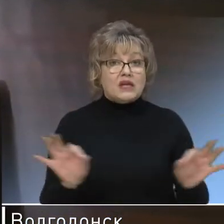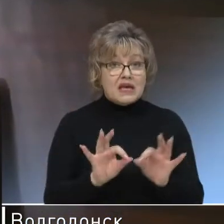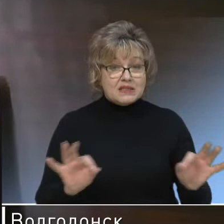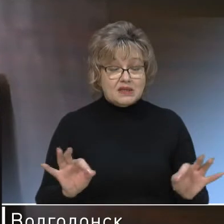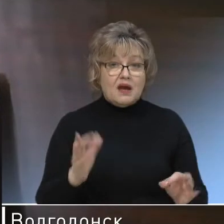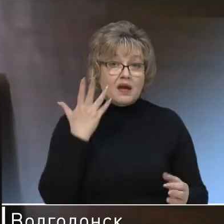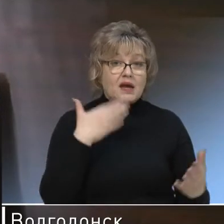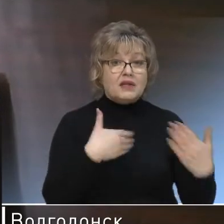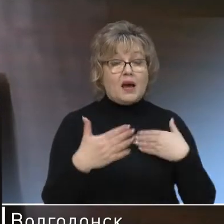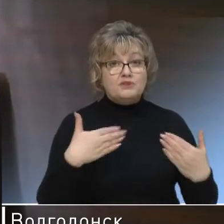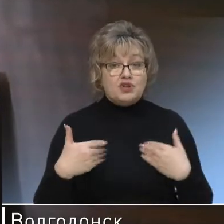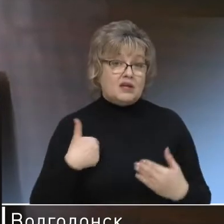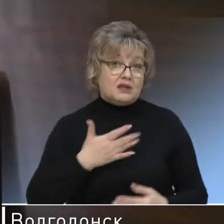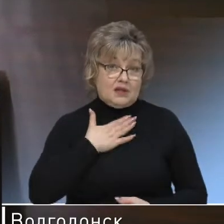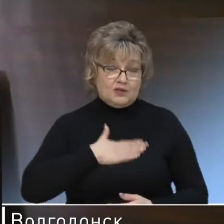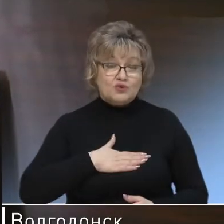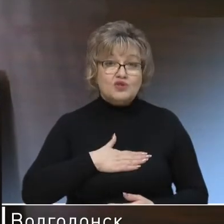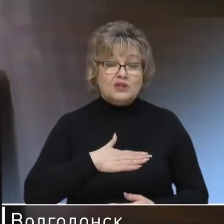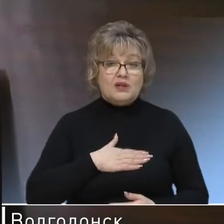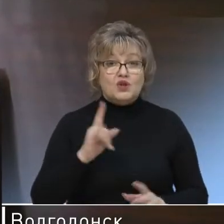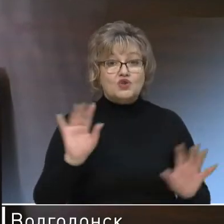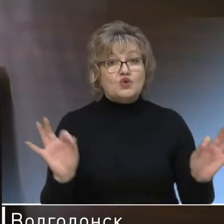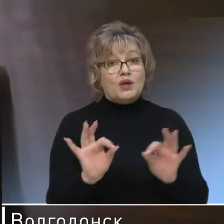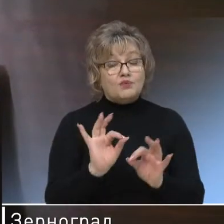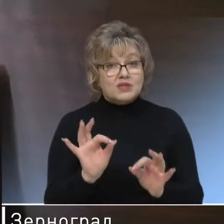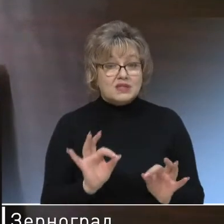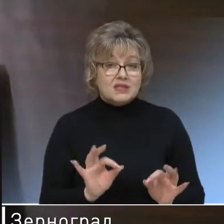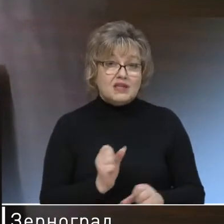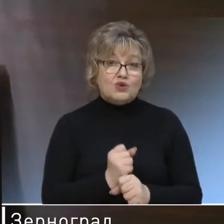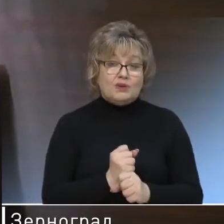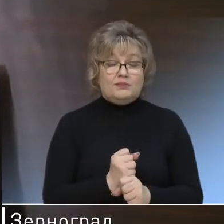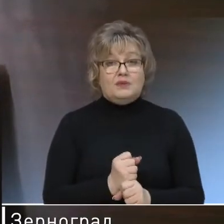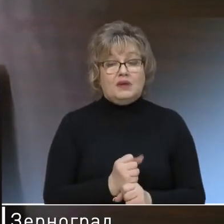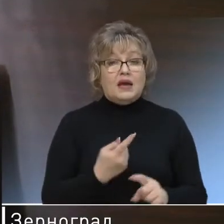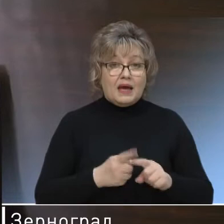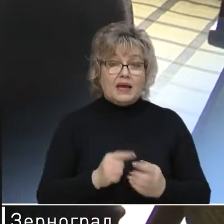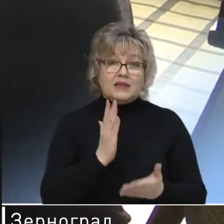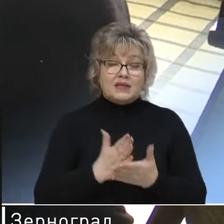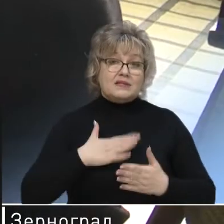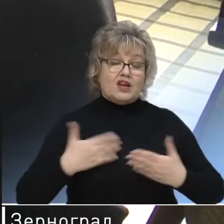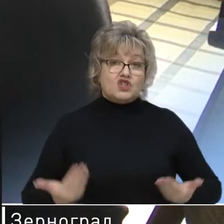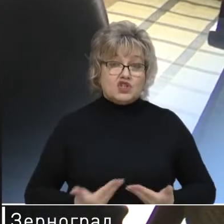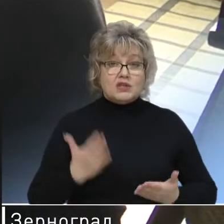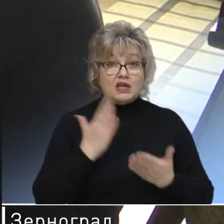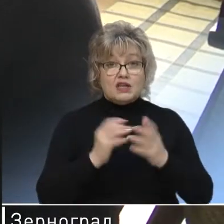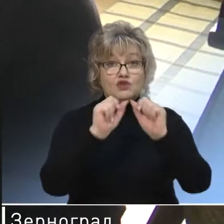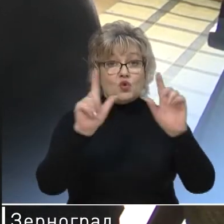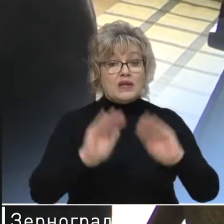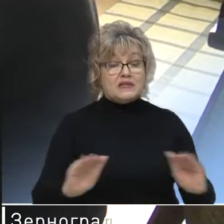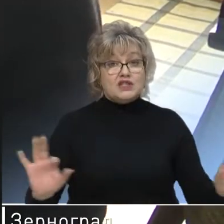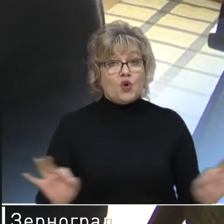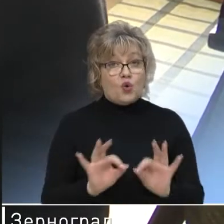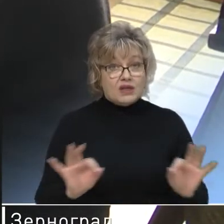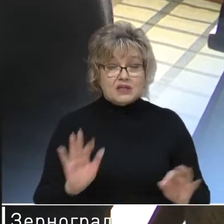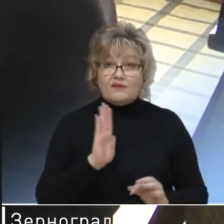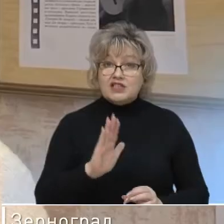общаемся, играем вместе, что-то музицируем. То есть, ну, это вот, это есть наша жизнь. Есть в школе и детский оркестр.